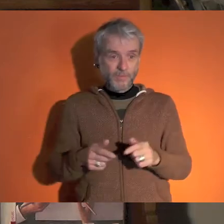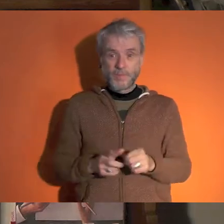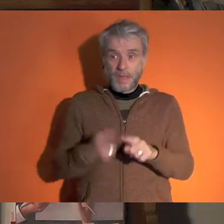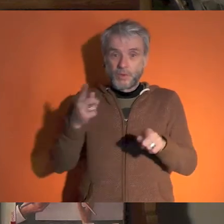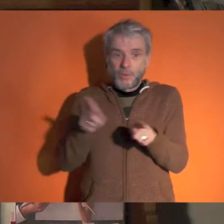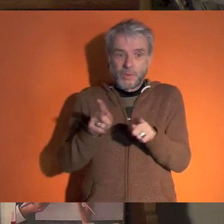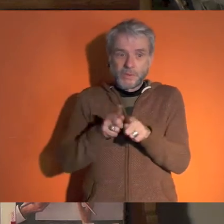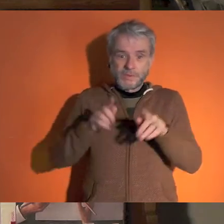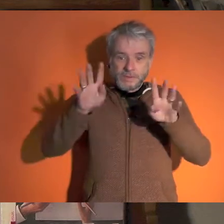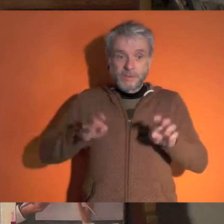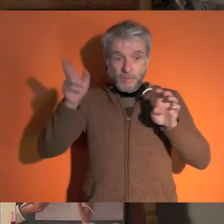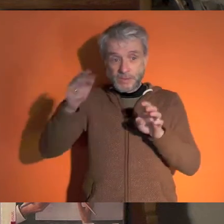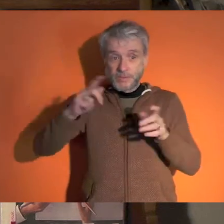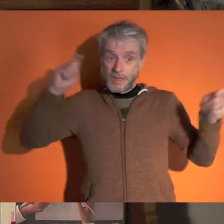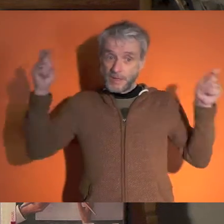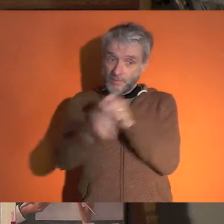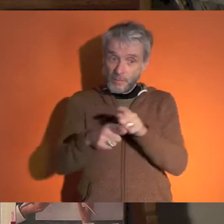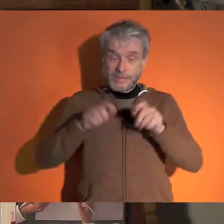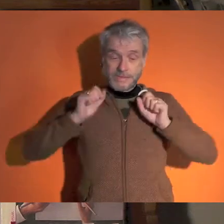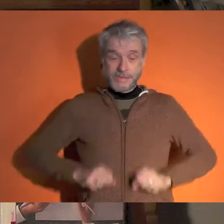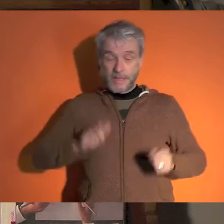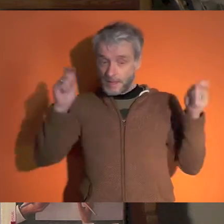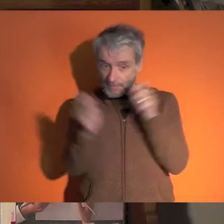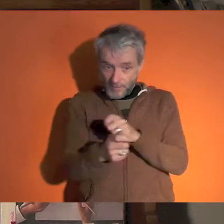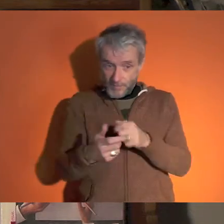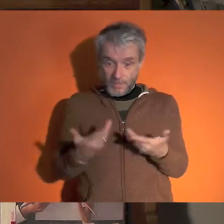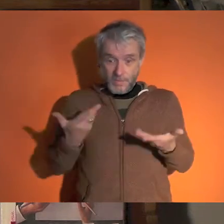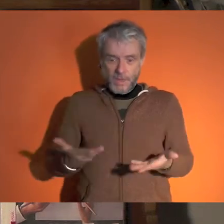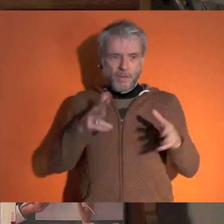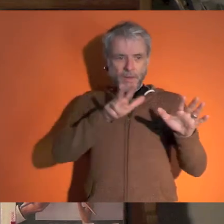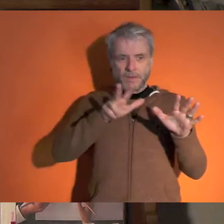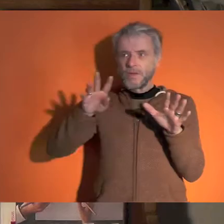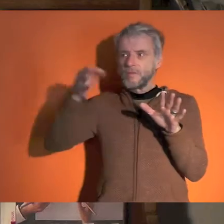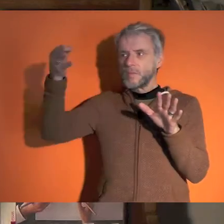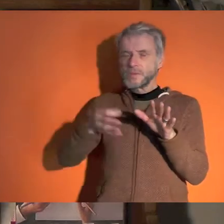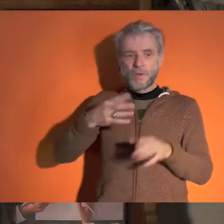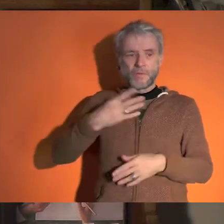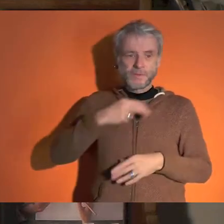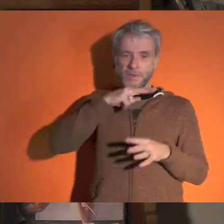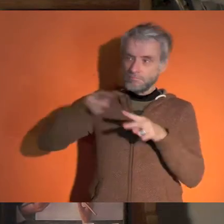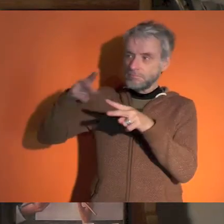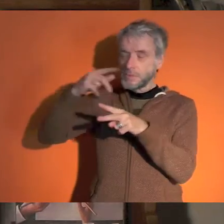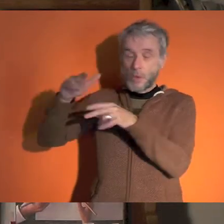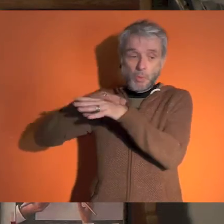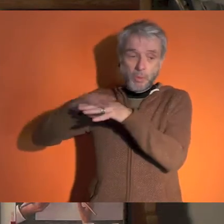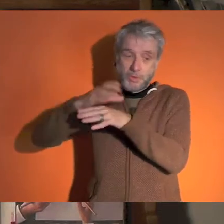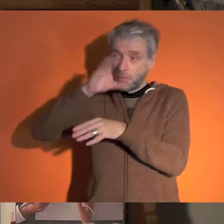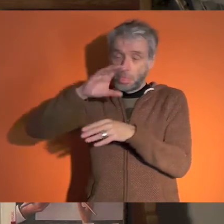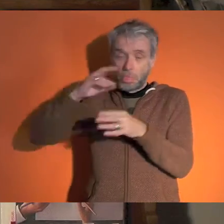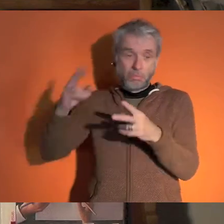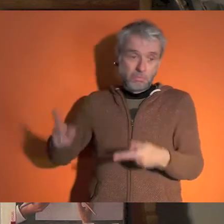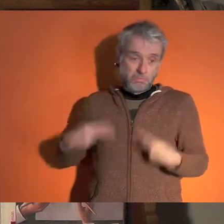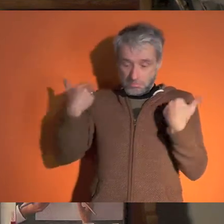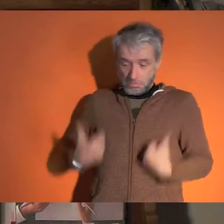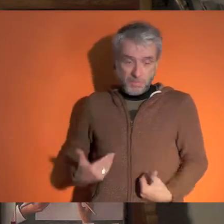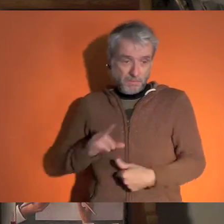réformer la Constitution, réformer l'Assemblée nationale et le Sénat. À l'heure où 89% des Français ont